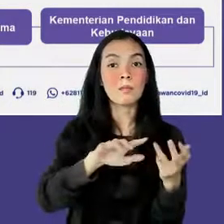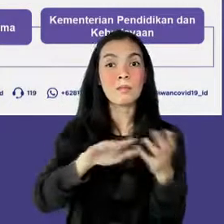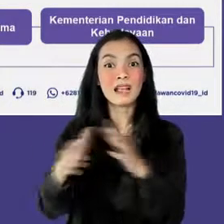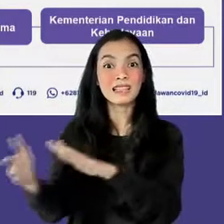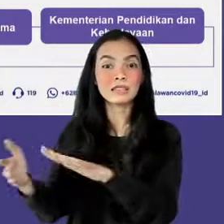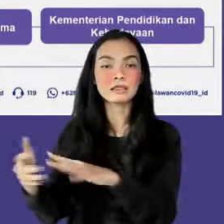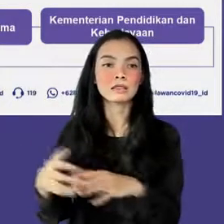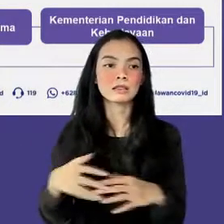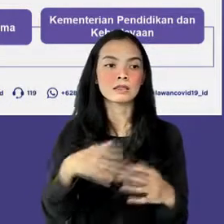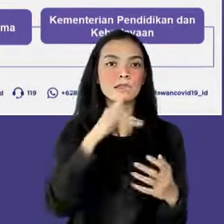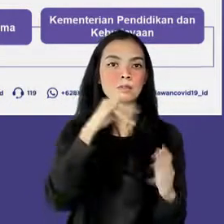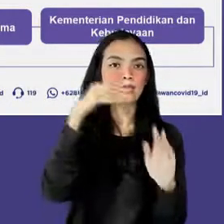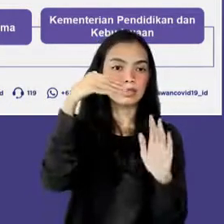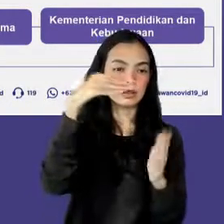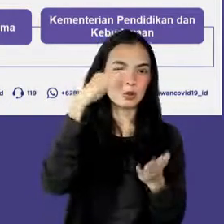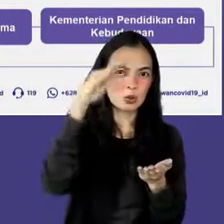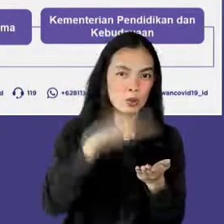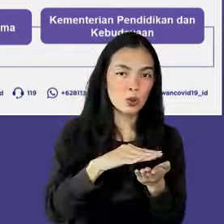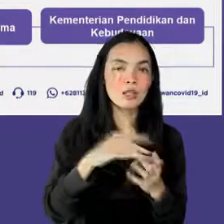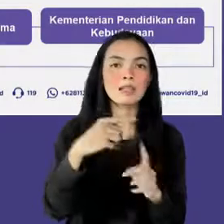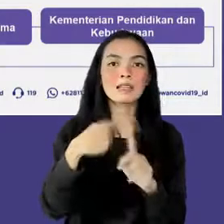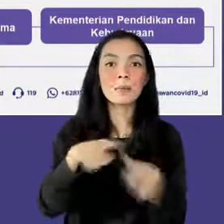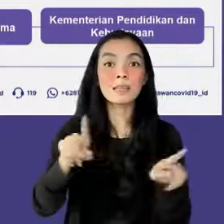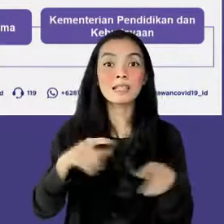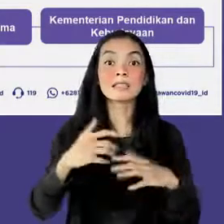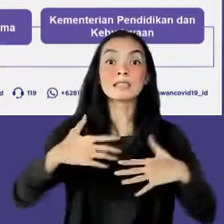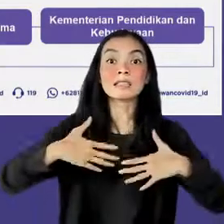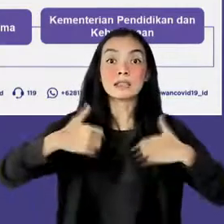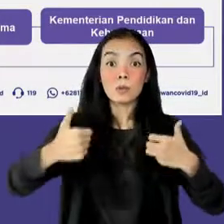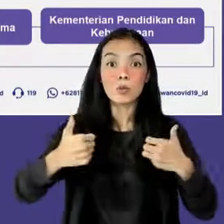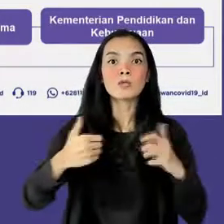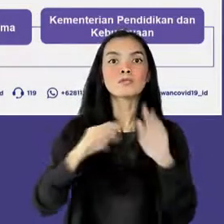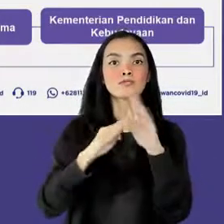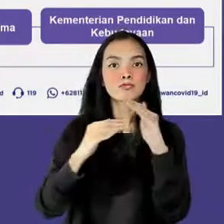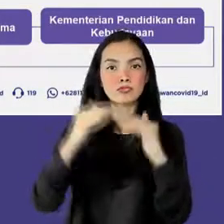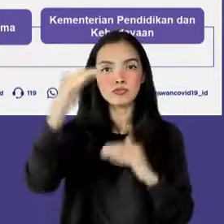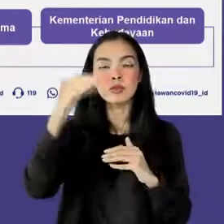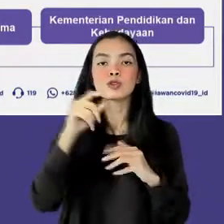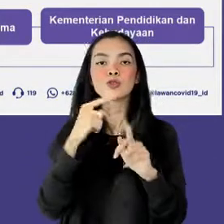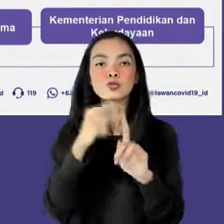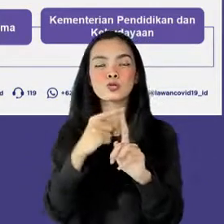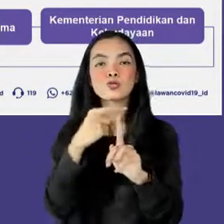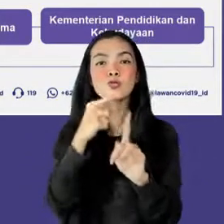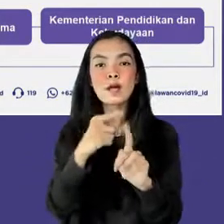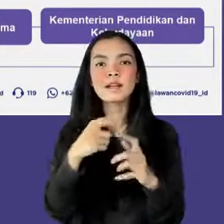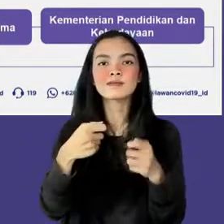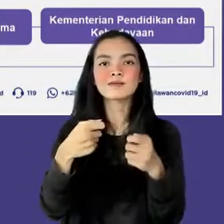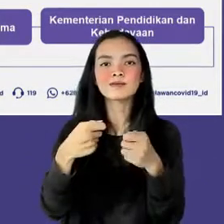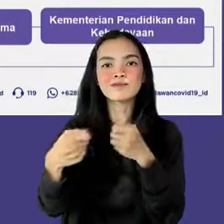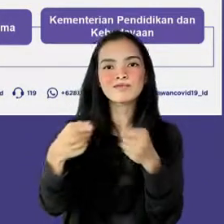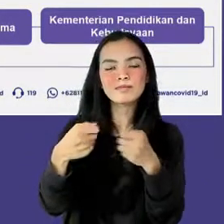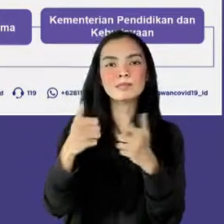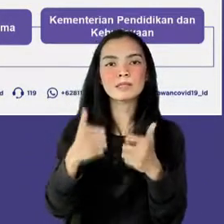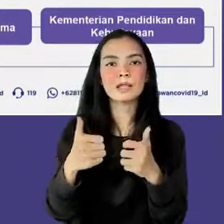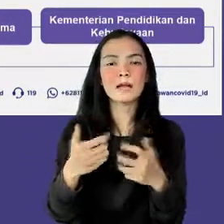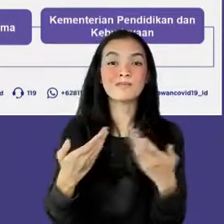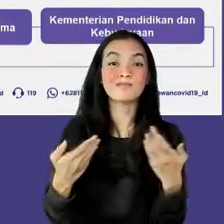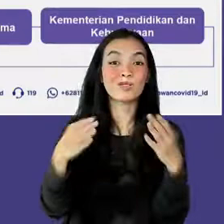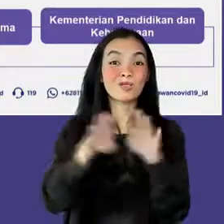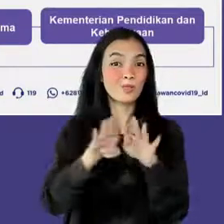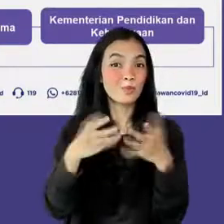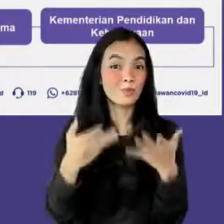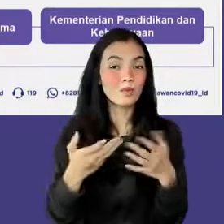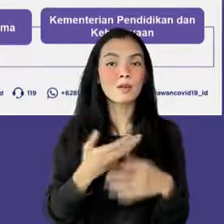lebih signifikan agar kita bisa kembali mengendalikan kondisi kasus sebagai penutup saya akan